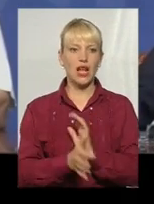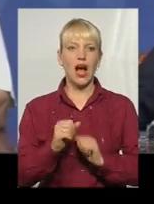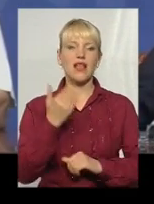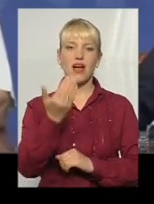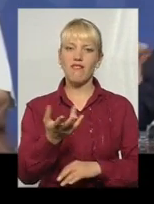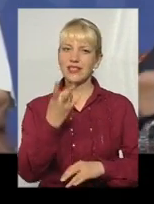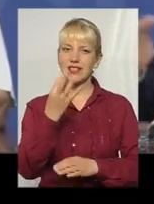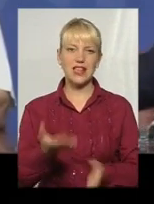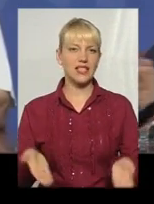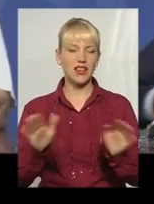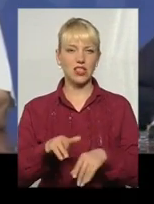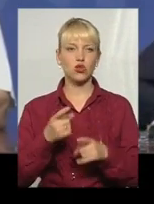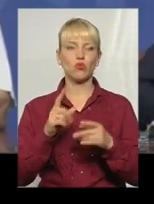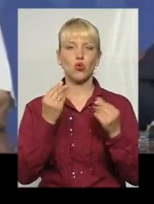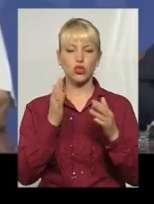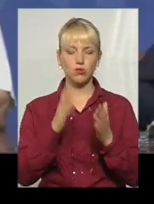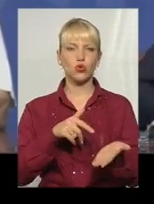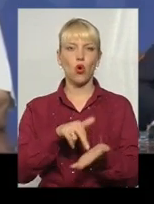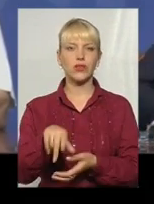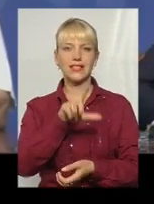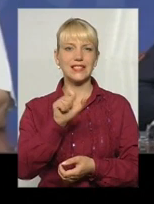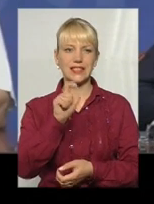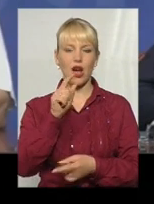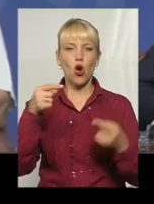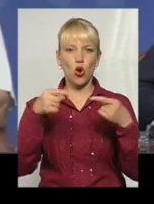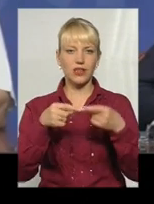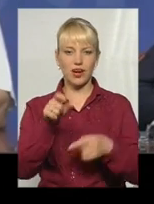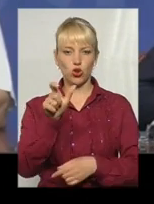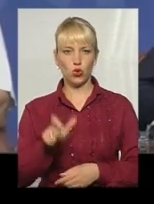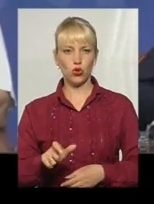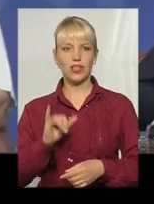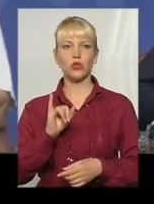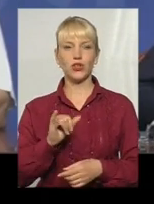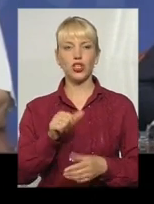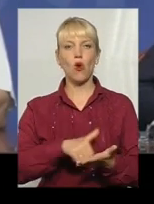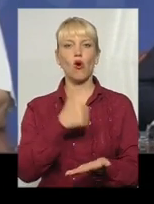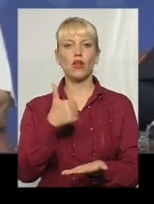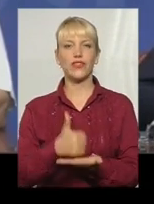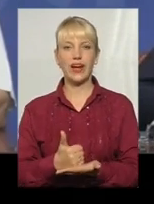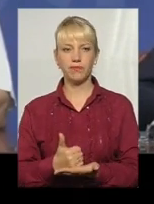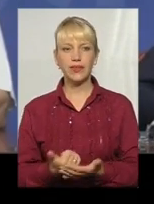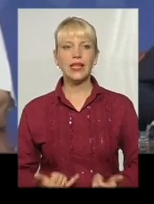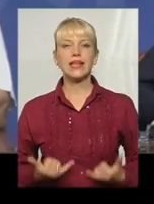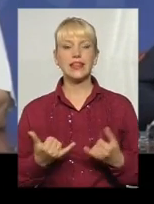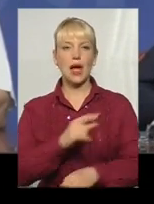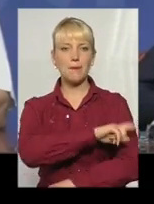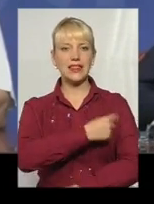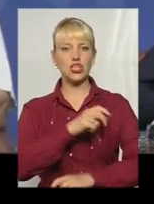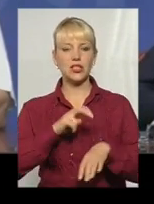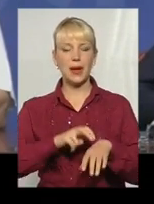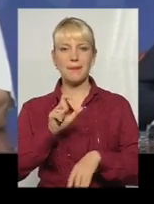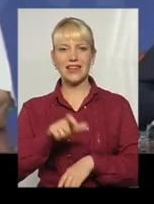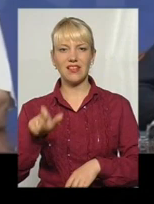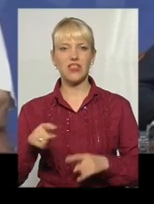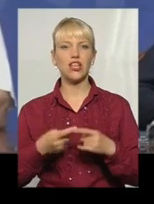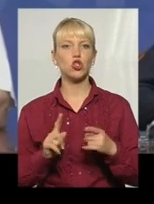вас не залишилось, тому що гроші будуть ходити за конкретною людиною. І головне для медичних працівників – це те,